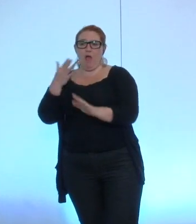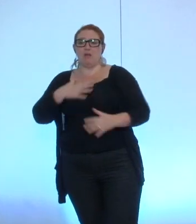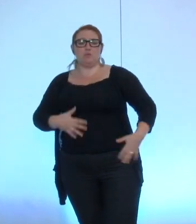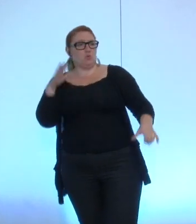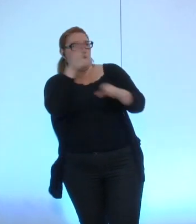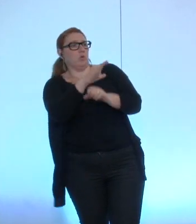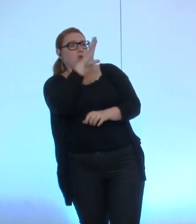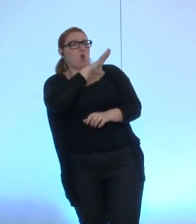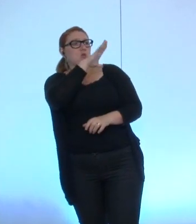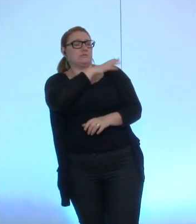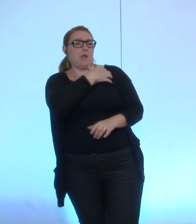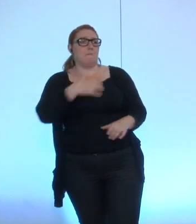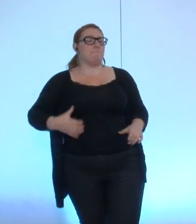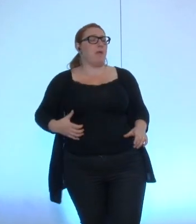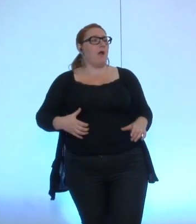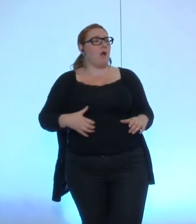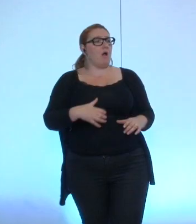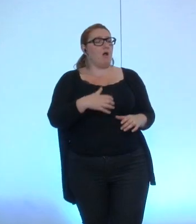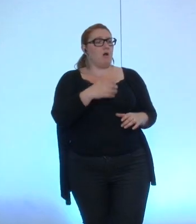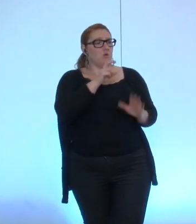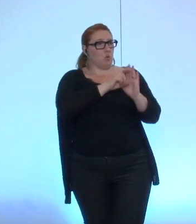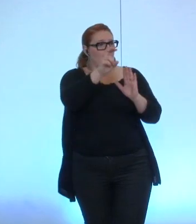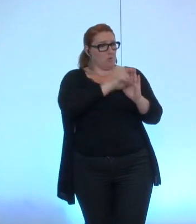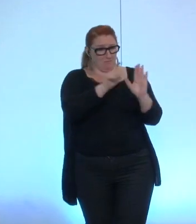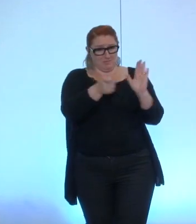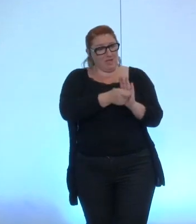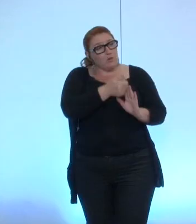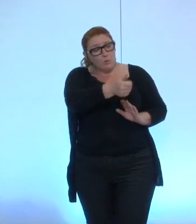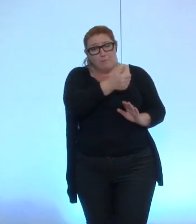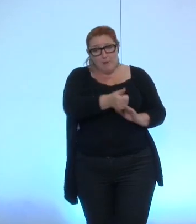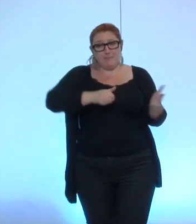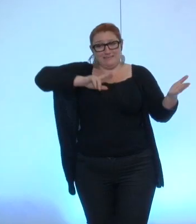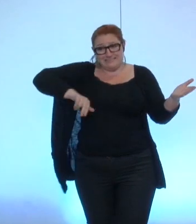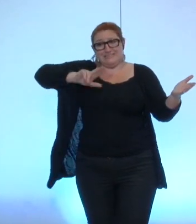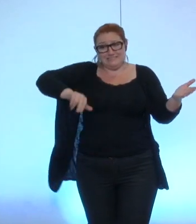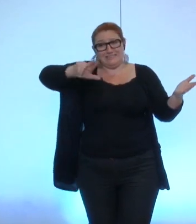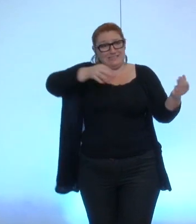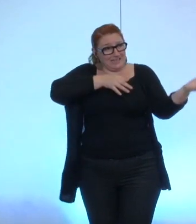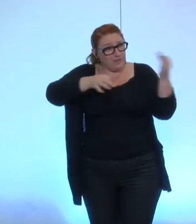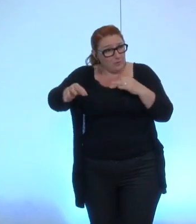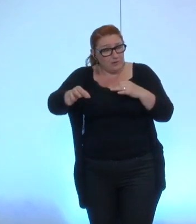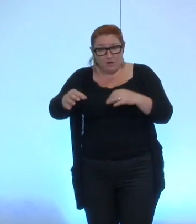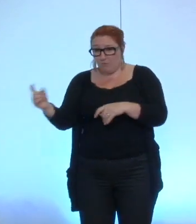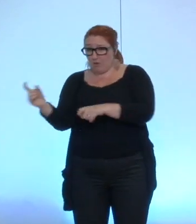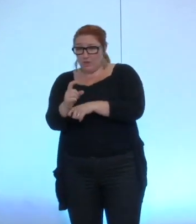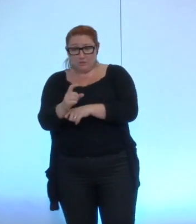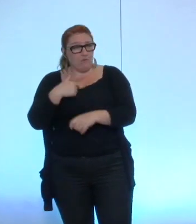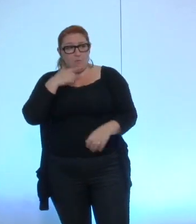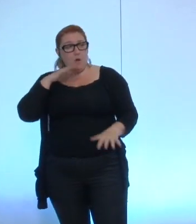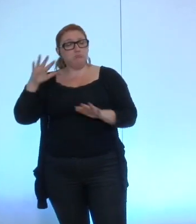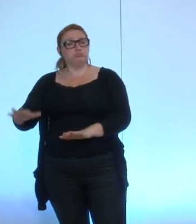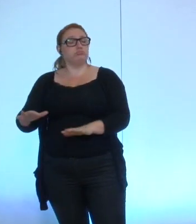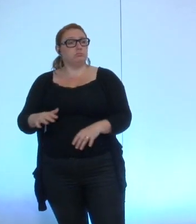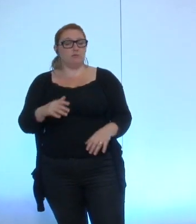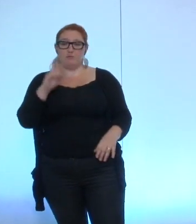à un certain moment où celui-ci avait signé régulièrement les chartes concernant cette association mais moi je ne suis pas aujourd